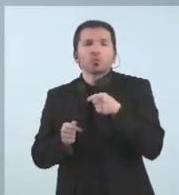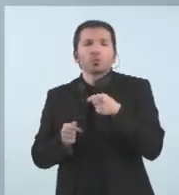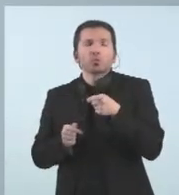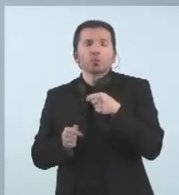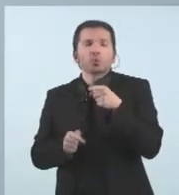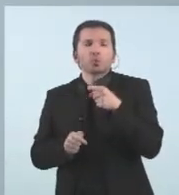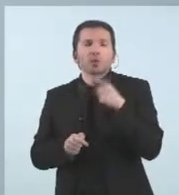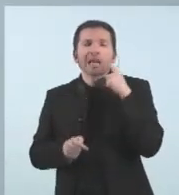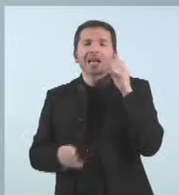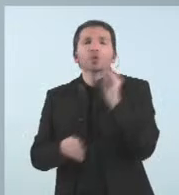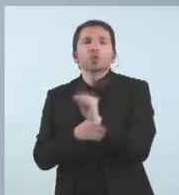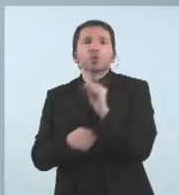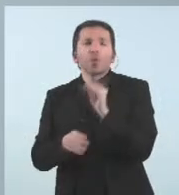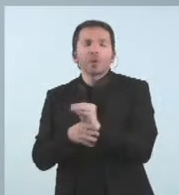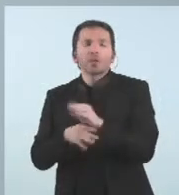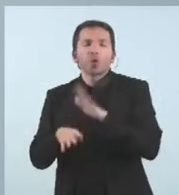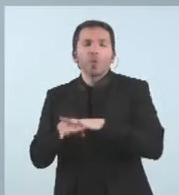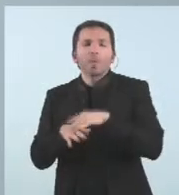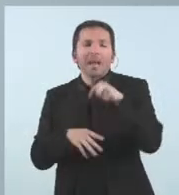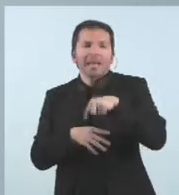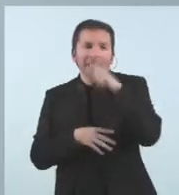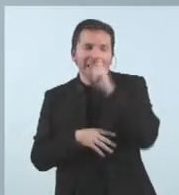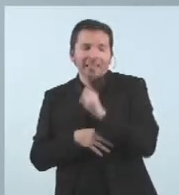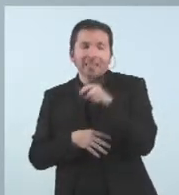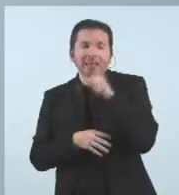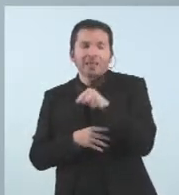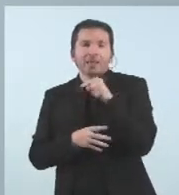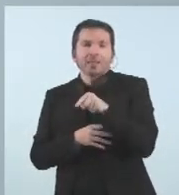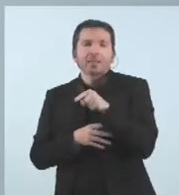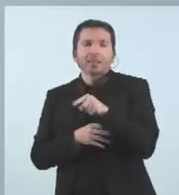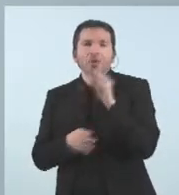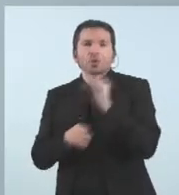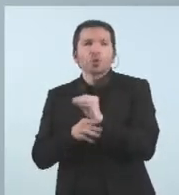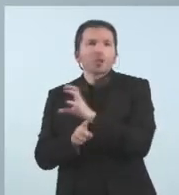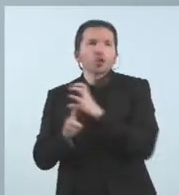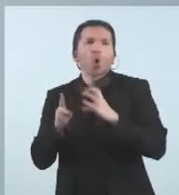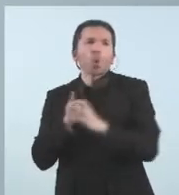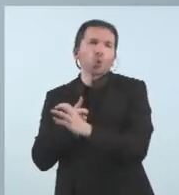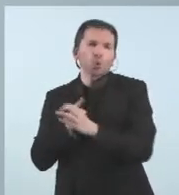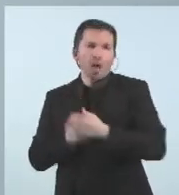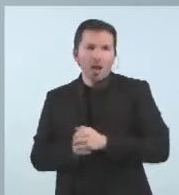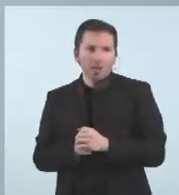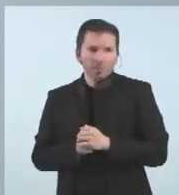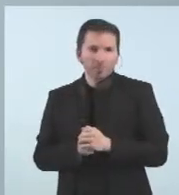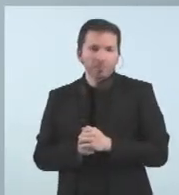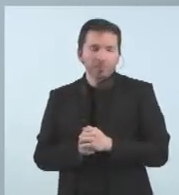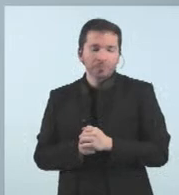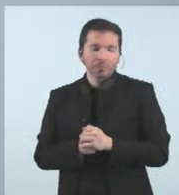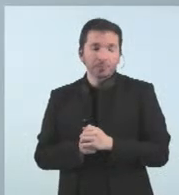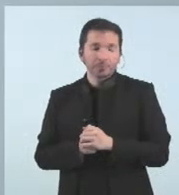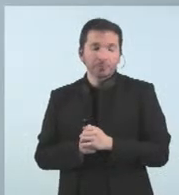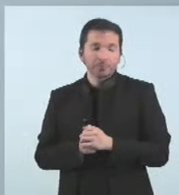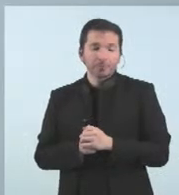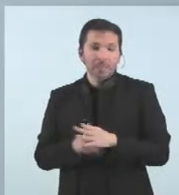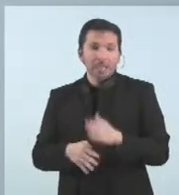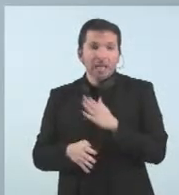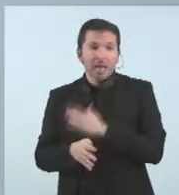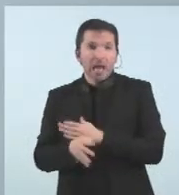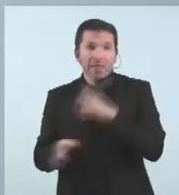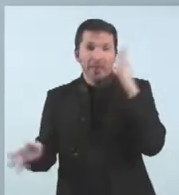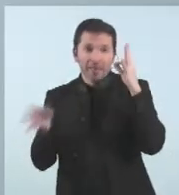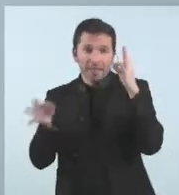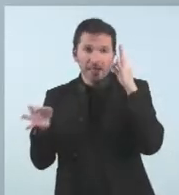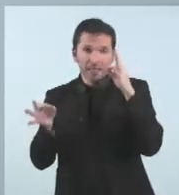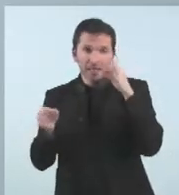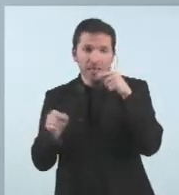culturals per l'any 22 si em permeteu però abans de passar a detallar els punts d'any